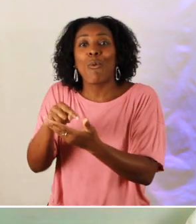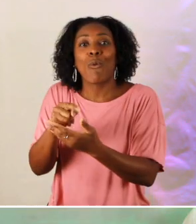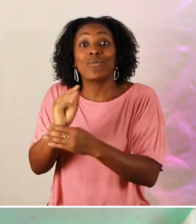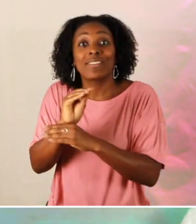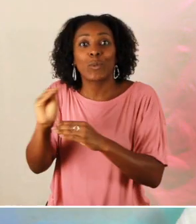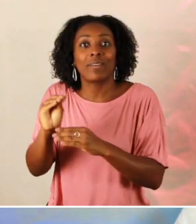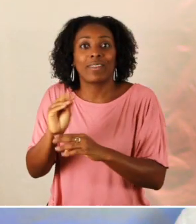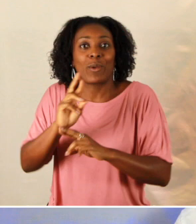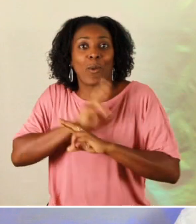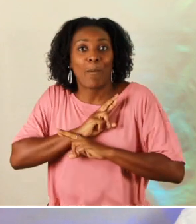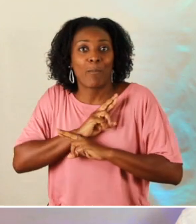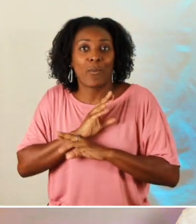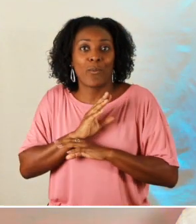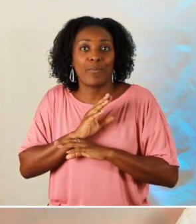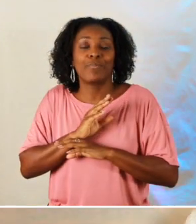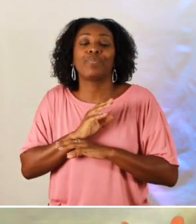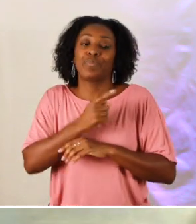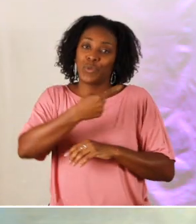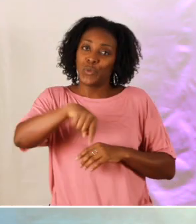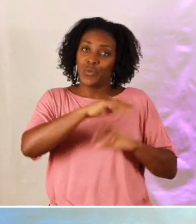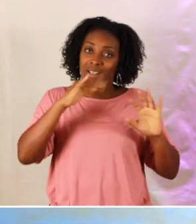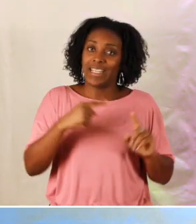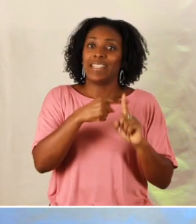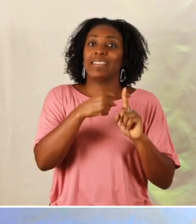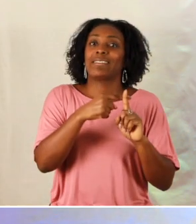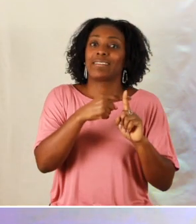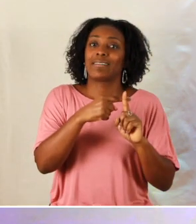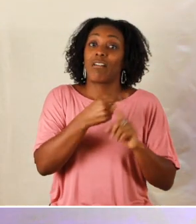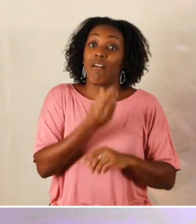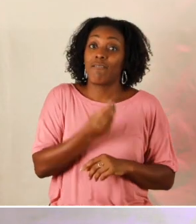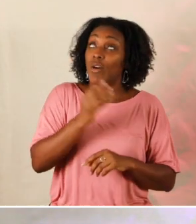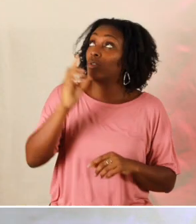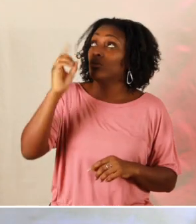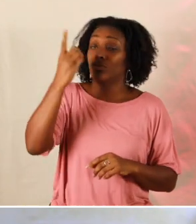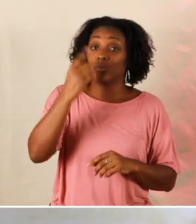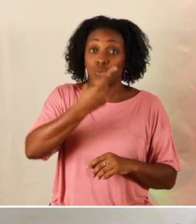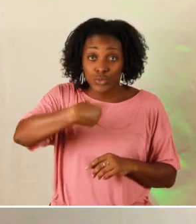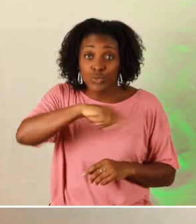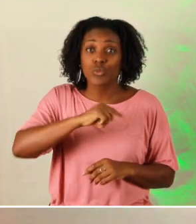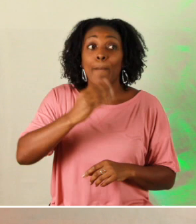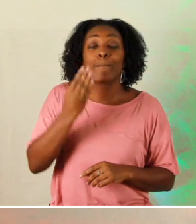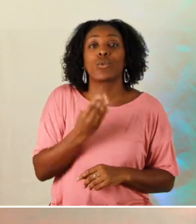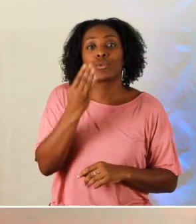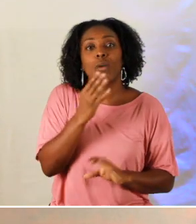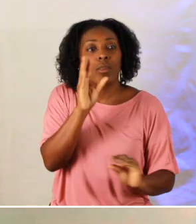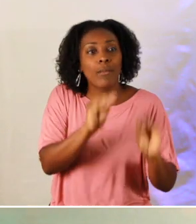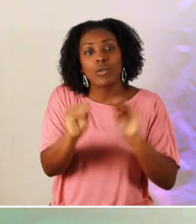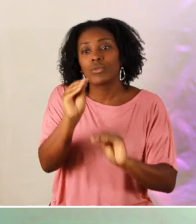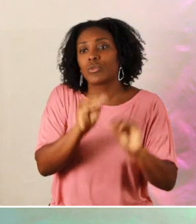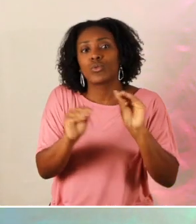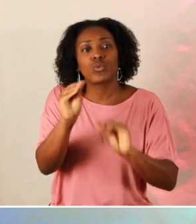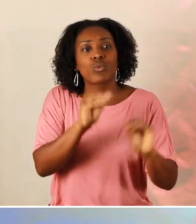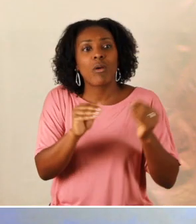repos et de sécurité en tant qu'enfant de Dieu en tant qu'église et bien on a besoin de pouvoir